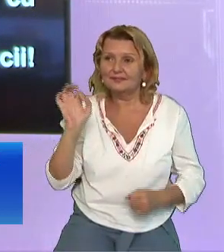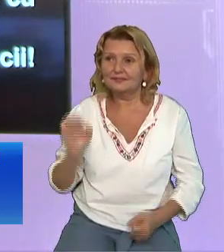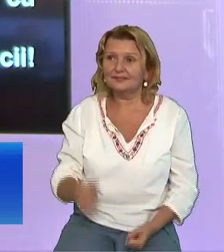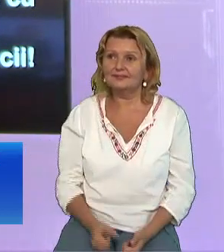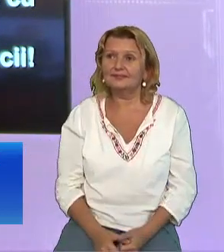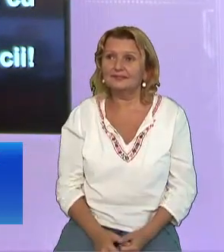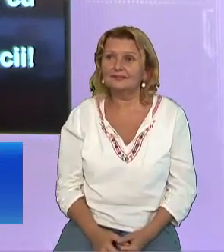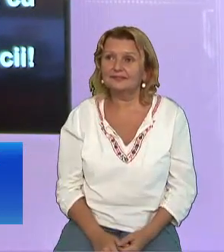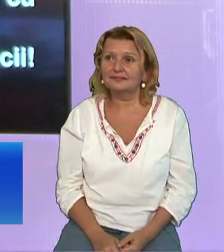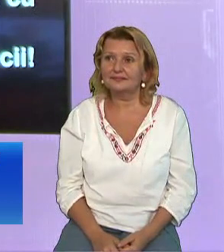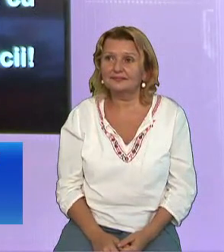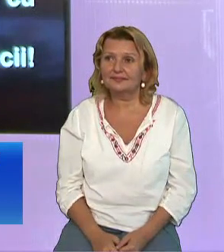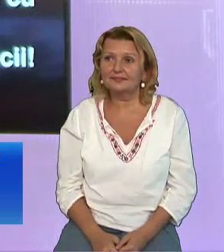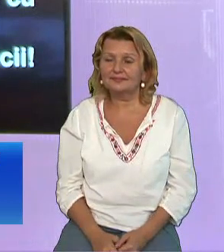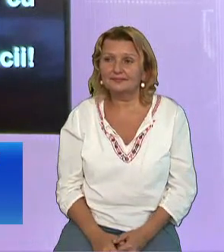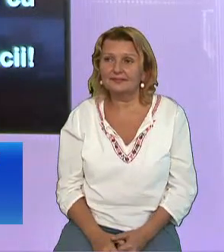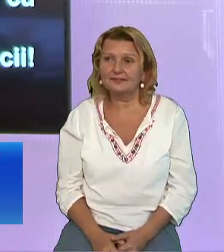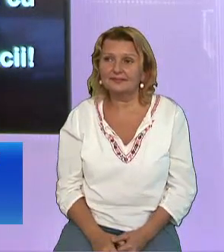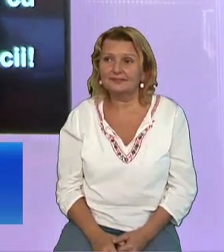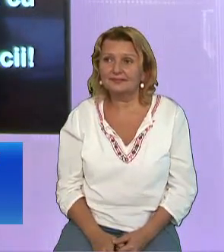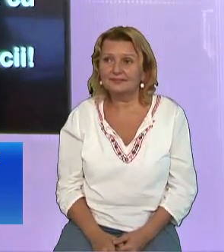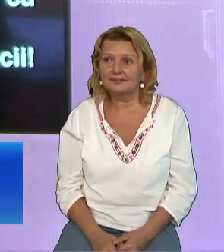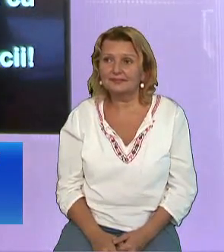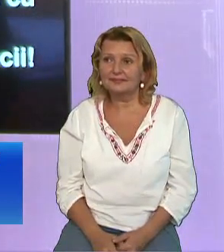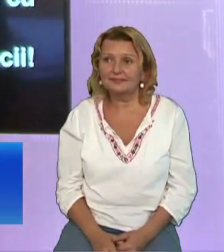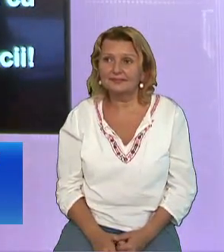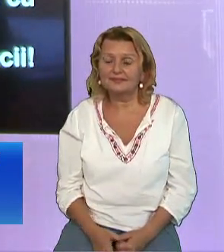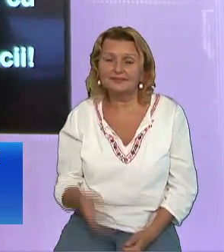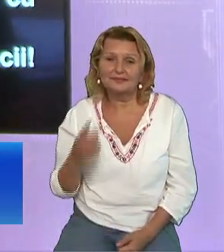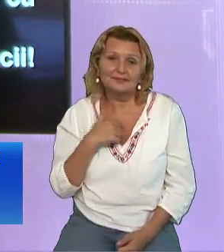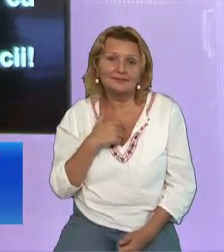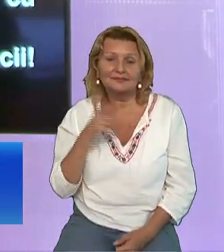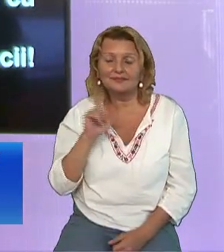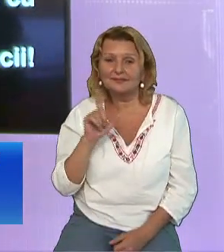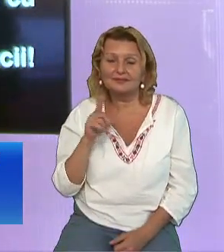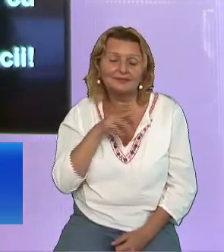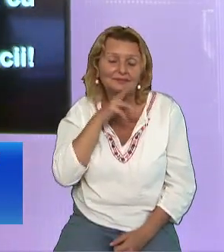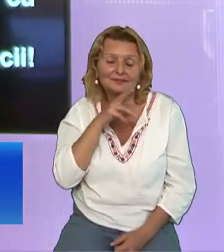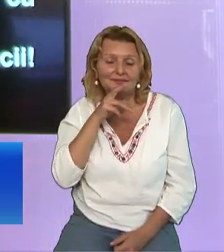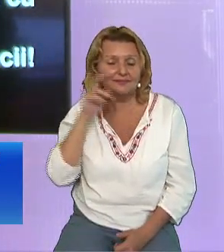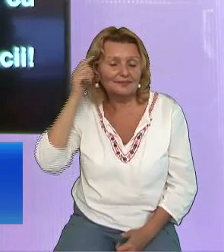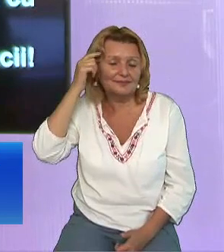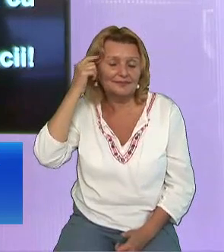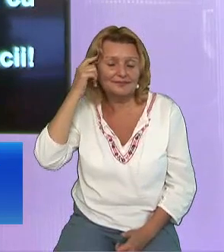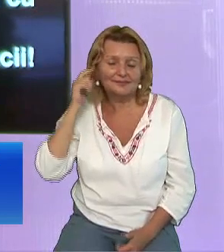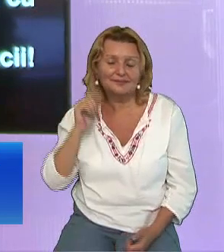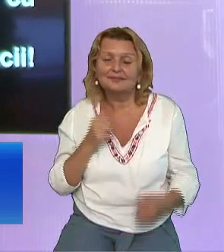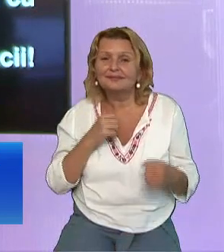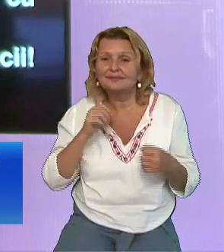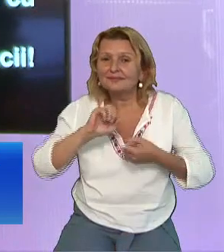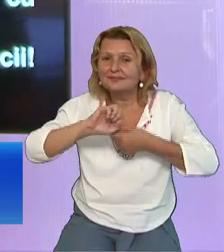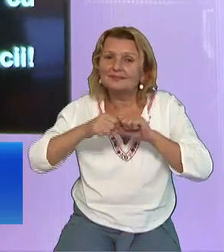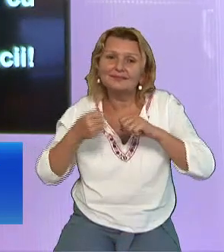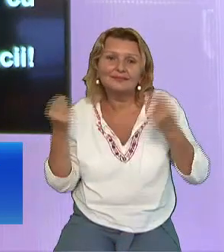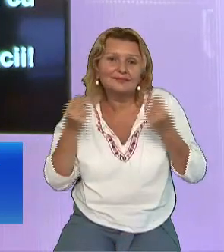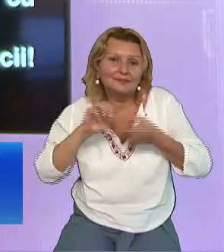nu vrem să fim manipulați Vrem să stăm să ne gândim Vrem să vedem să mai treacă vreo două, trei săptămâni